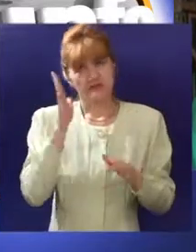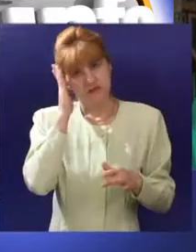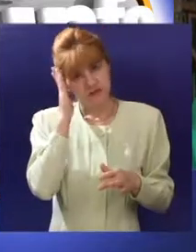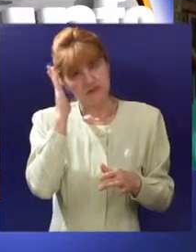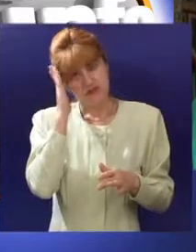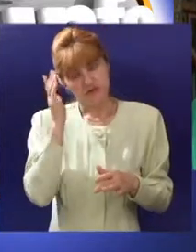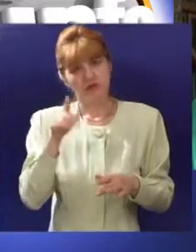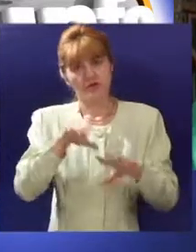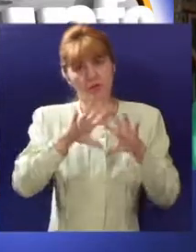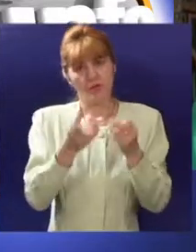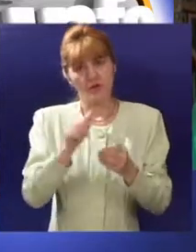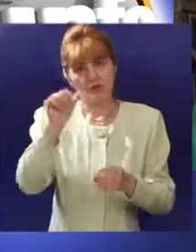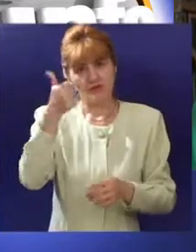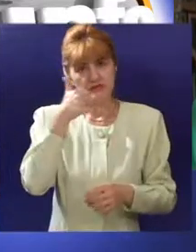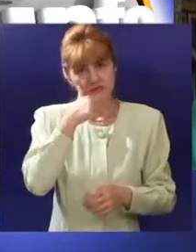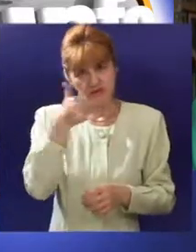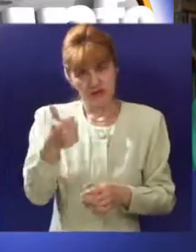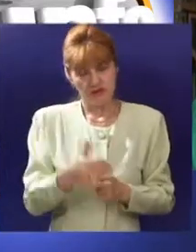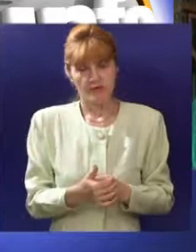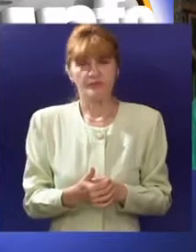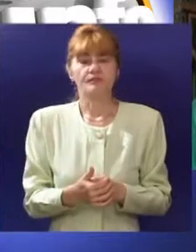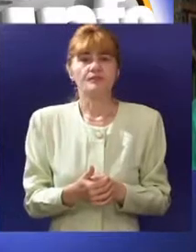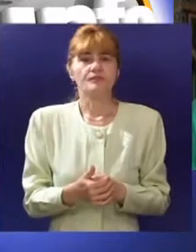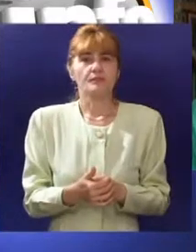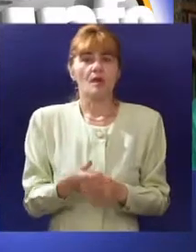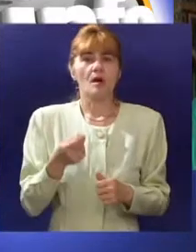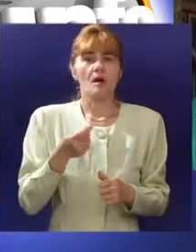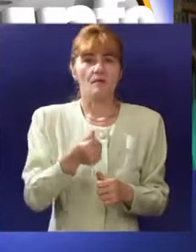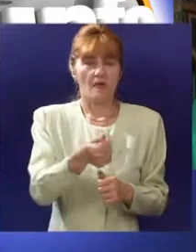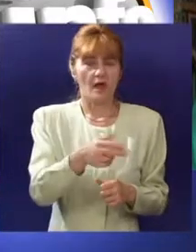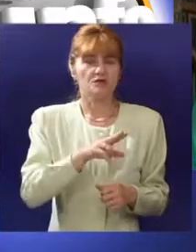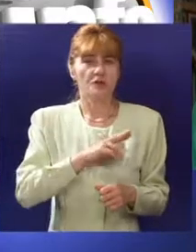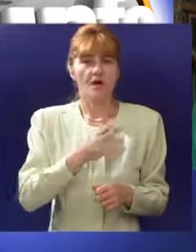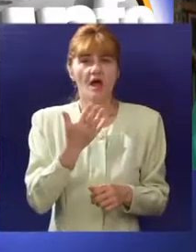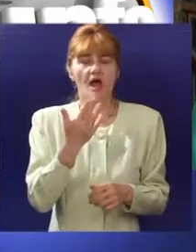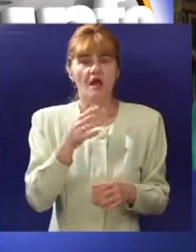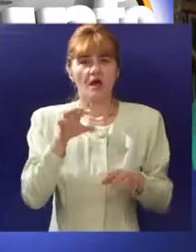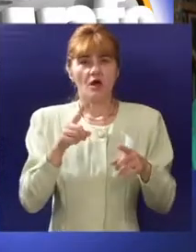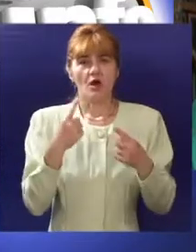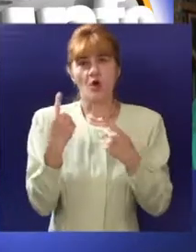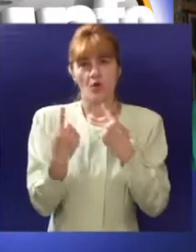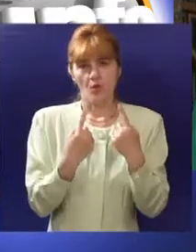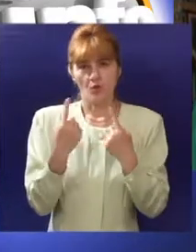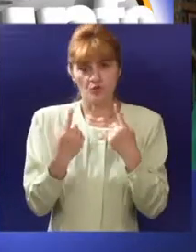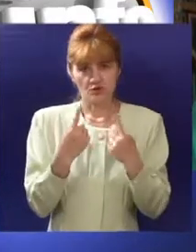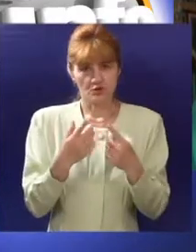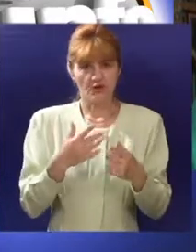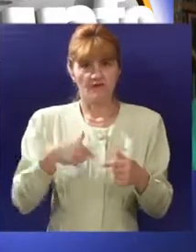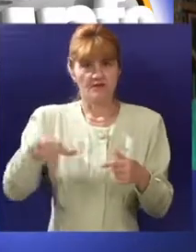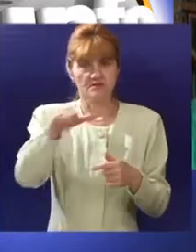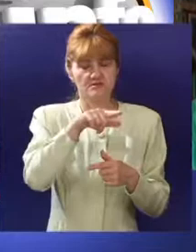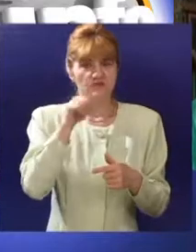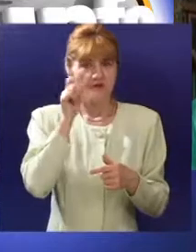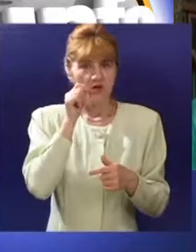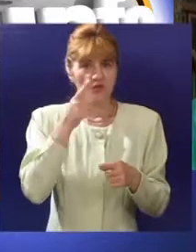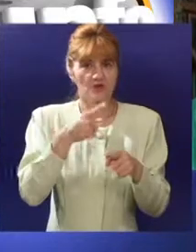žmanje na deset noće, odnosno 11 dana. Što se tiče plaćanja, mi imamo nekoliko varijanti i uslova za